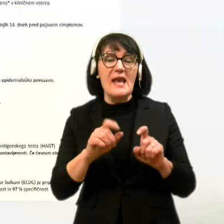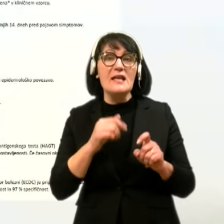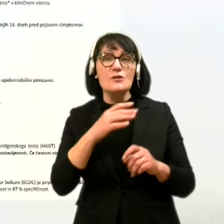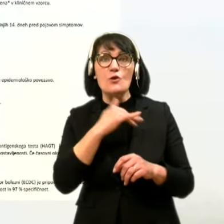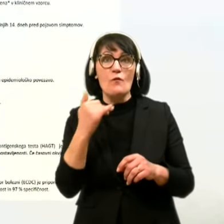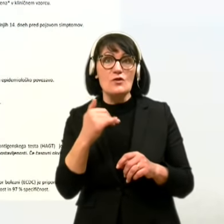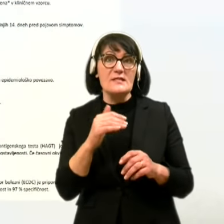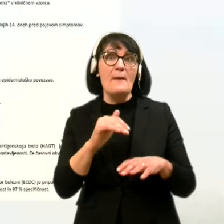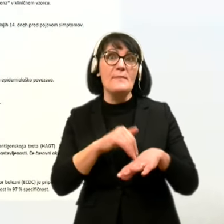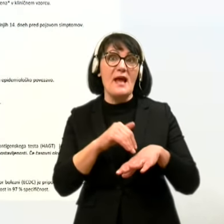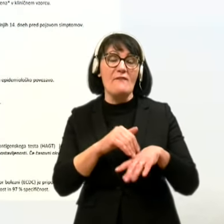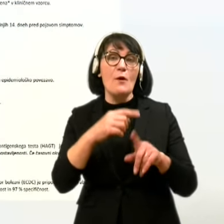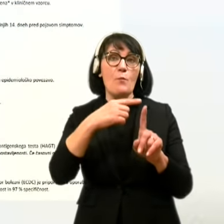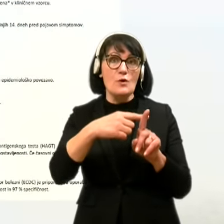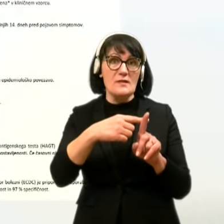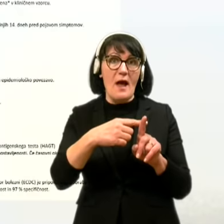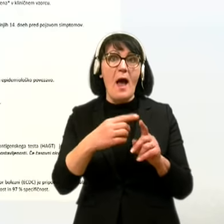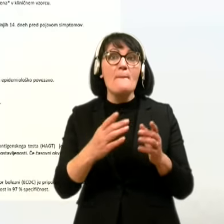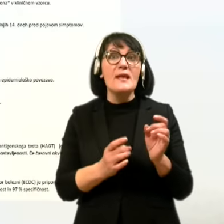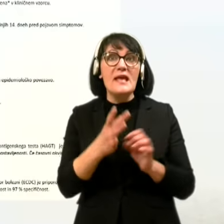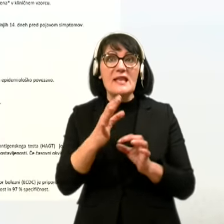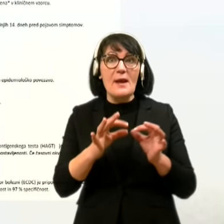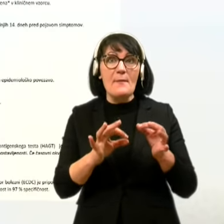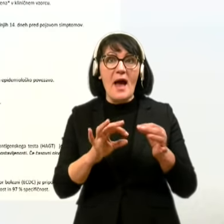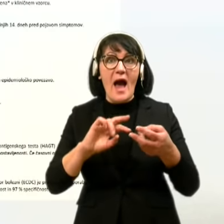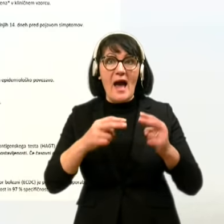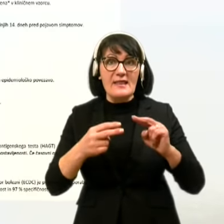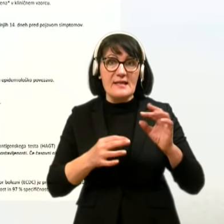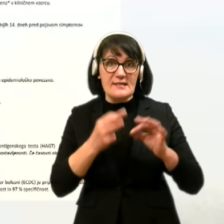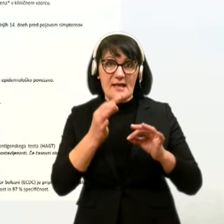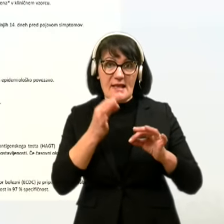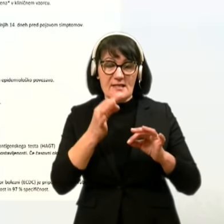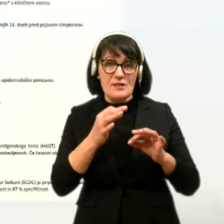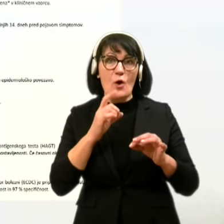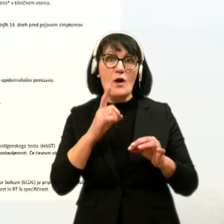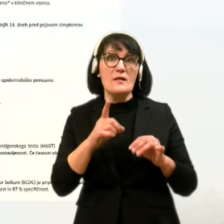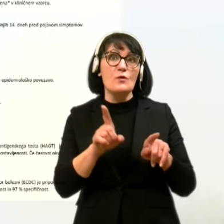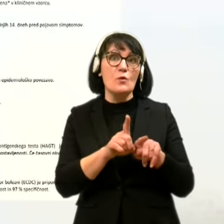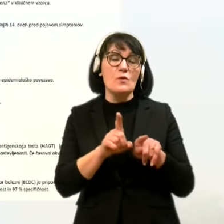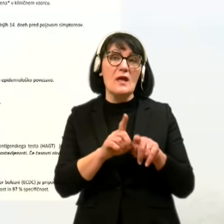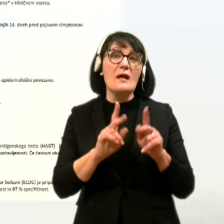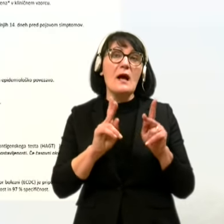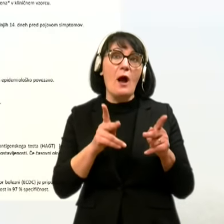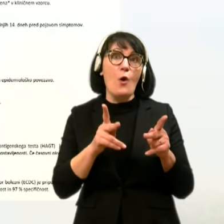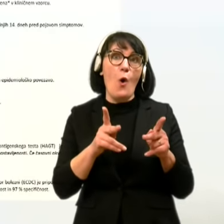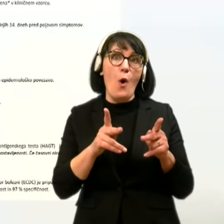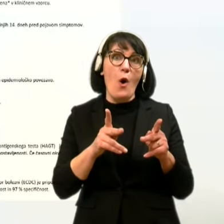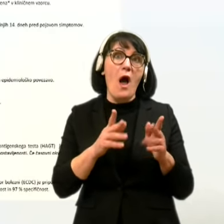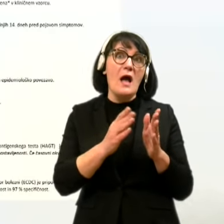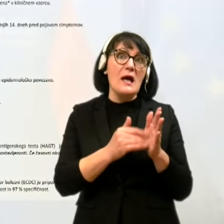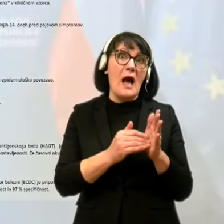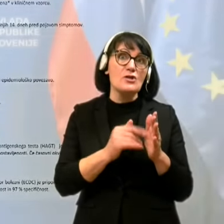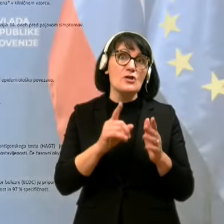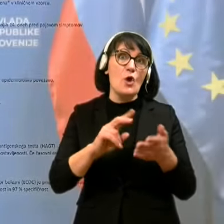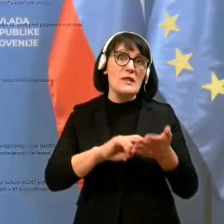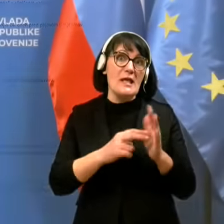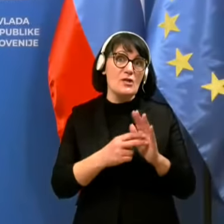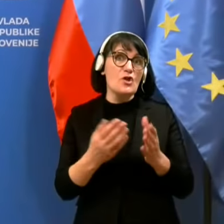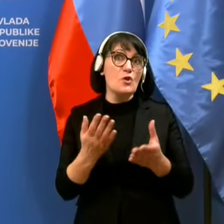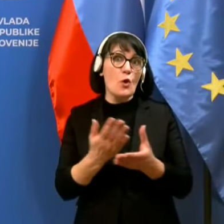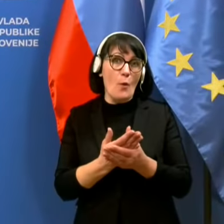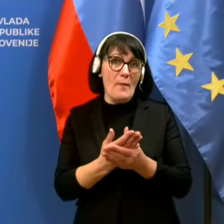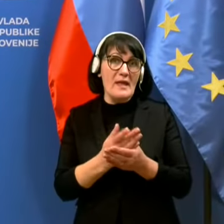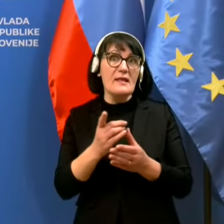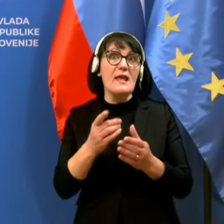pozitivnost pri hitrem antigenskemu testu, so kaveti od spodaj, kako, kakšni so nek en tehnični dokument, ki